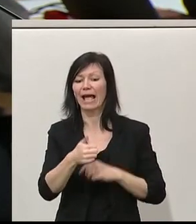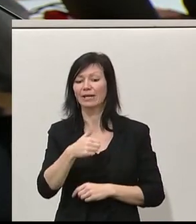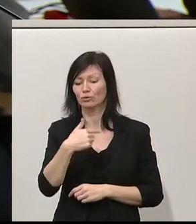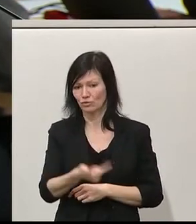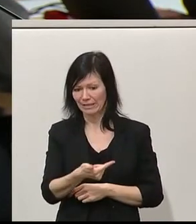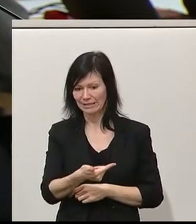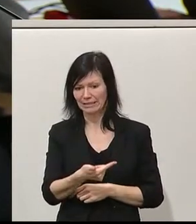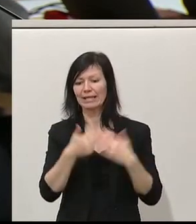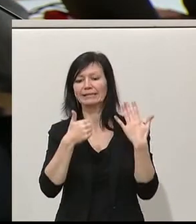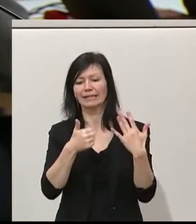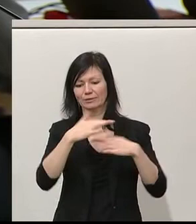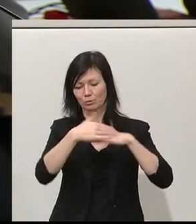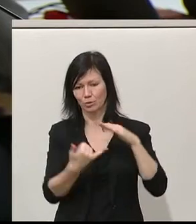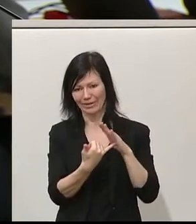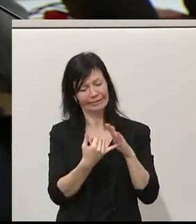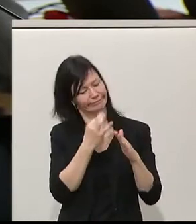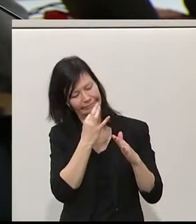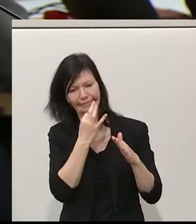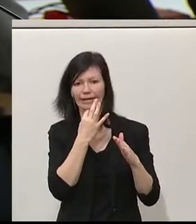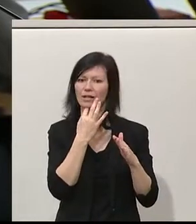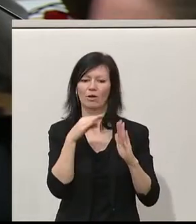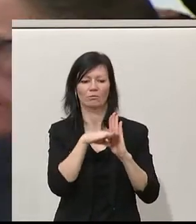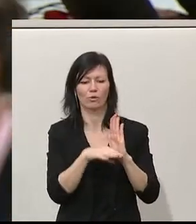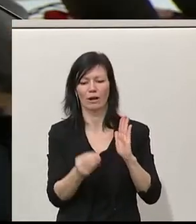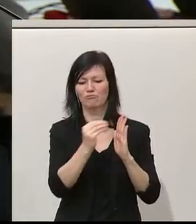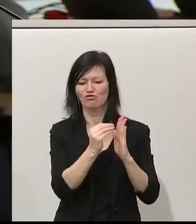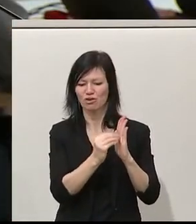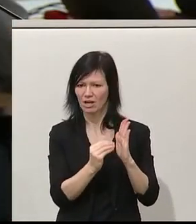konkreten Projekten, die im Regierungsprogramm schon angekündigt sind,